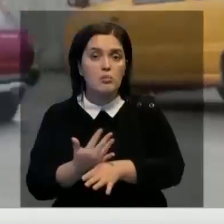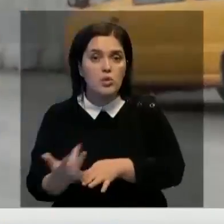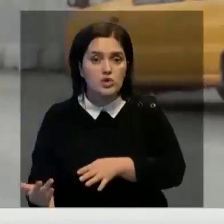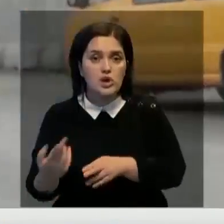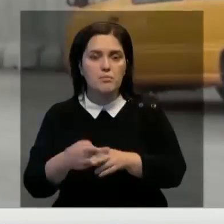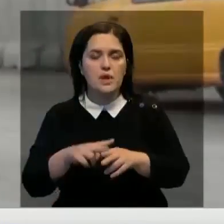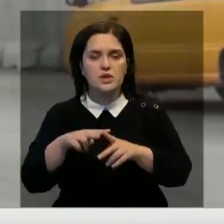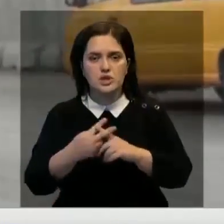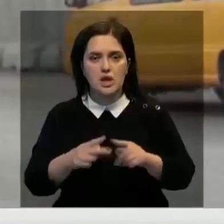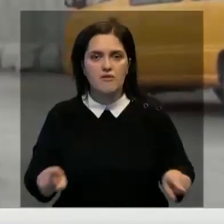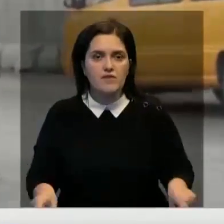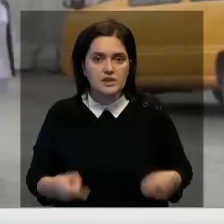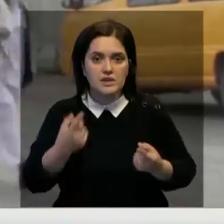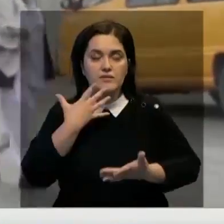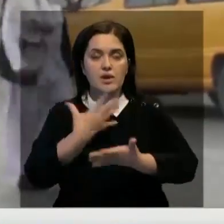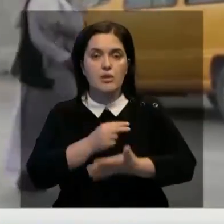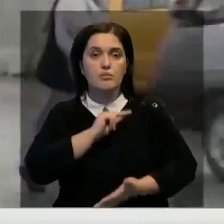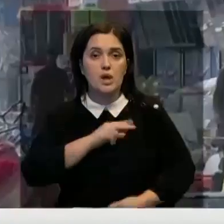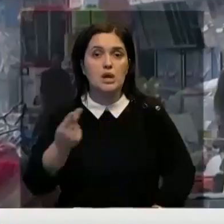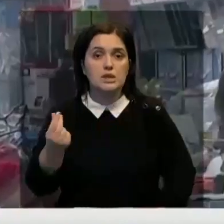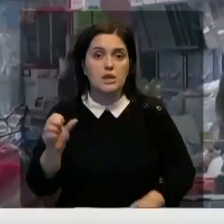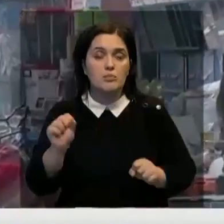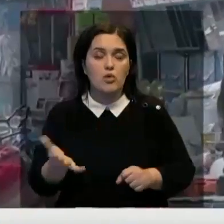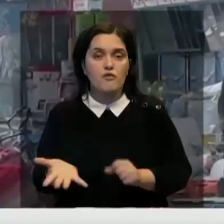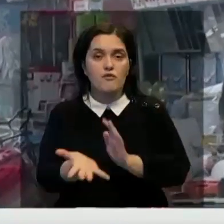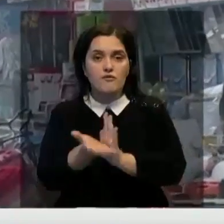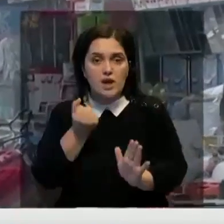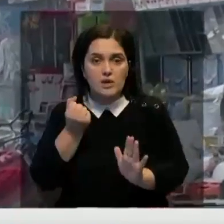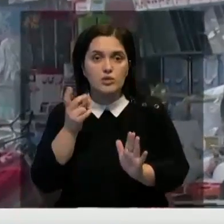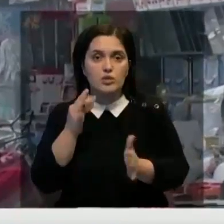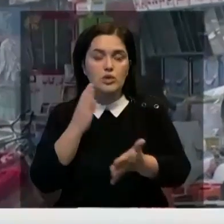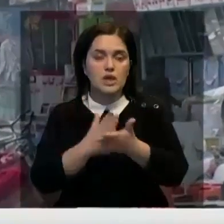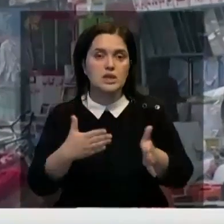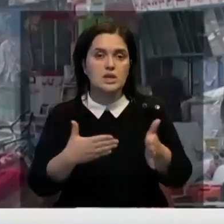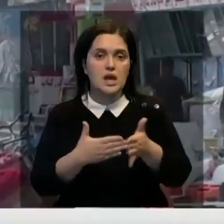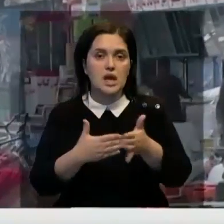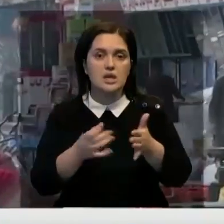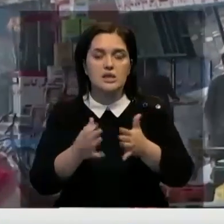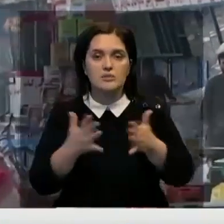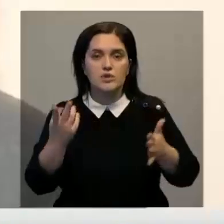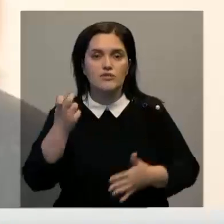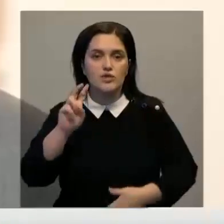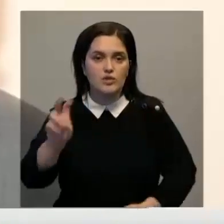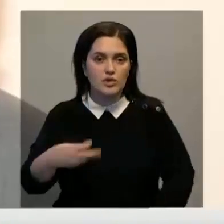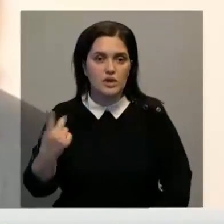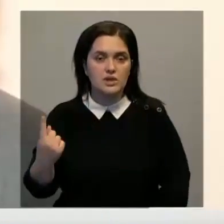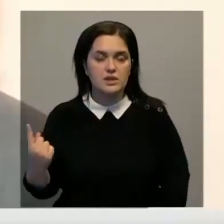частично восстановили свою работу. Деньги можно снять, но есть ограничения. Не больше 200 долларов в неделю.